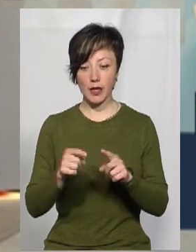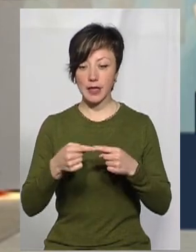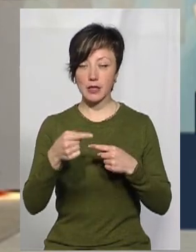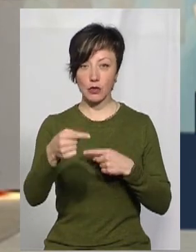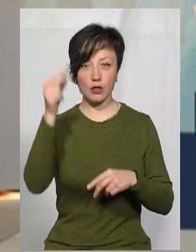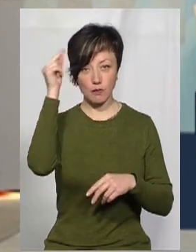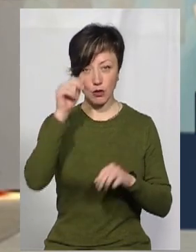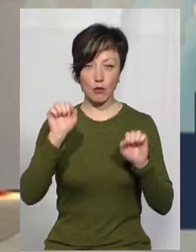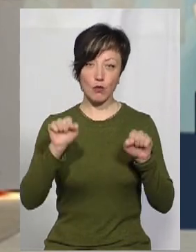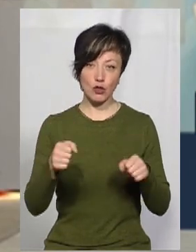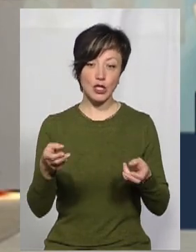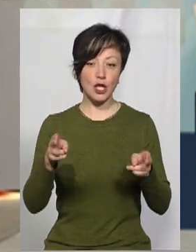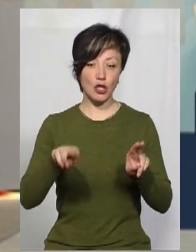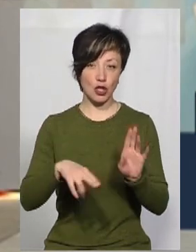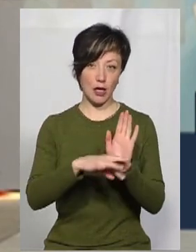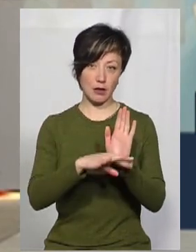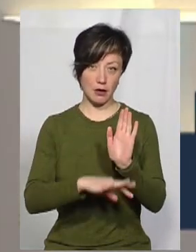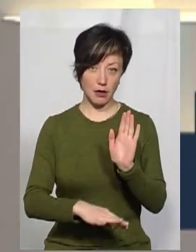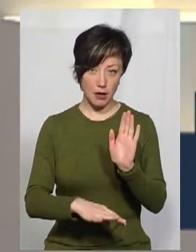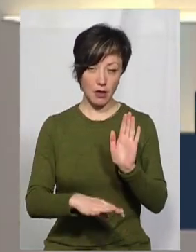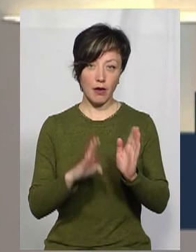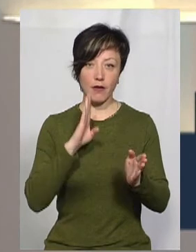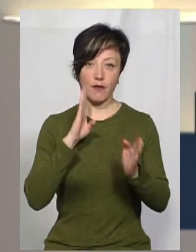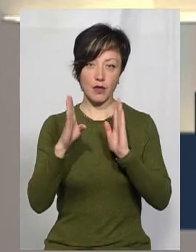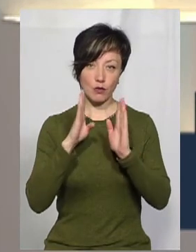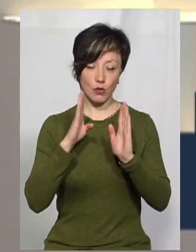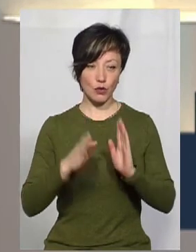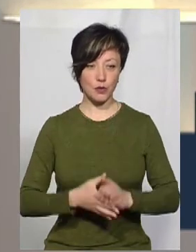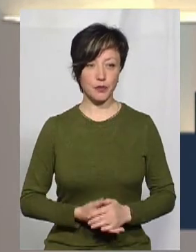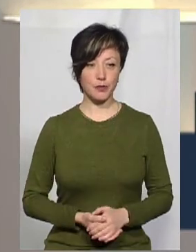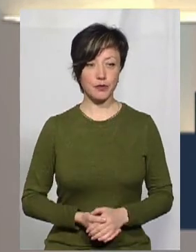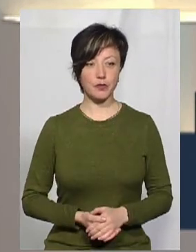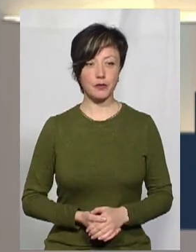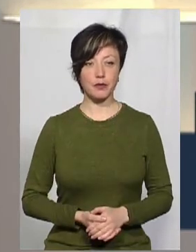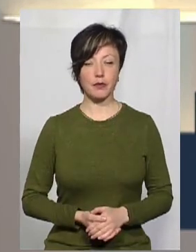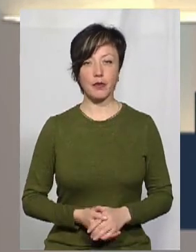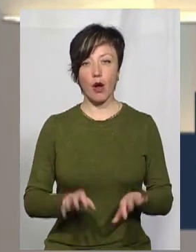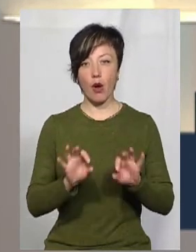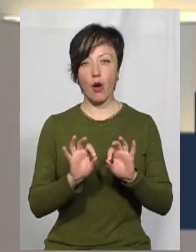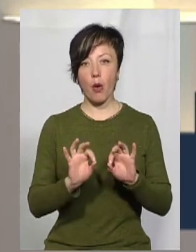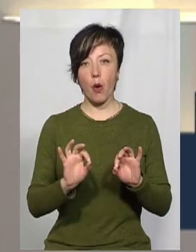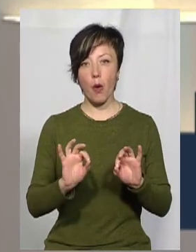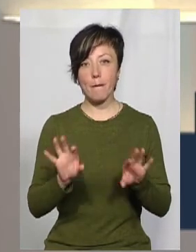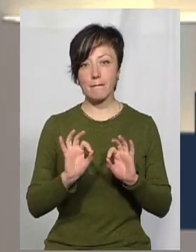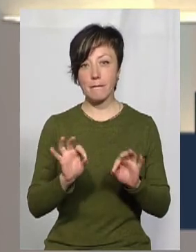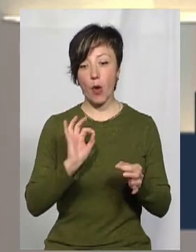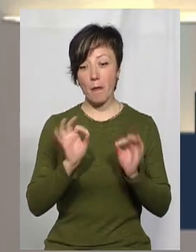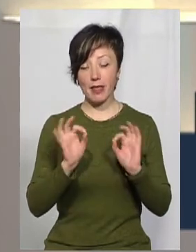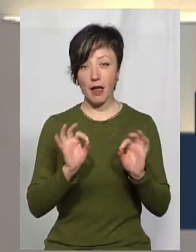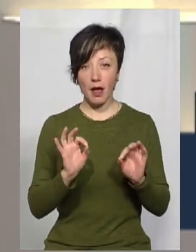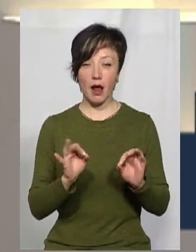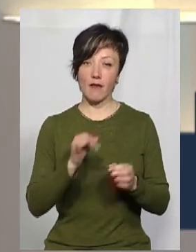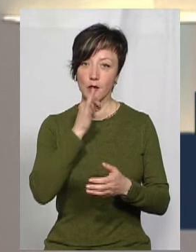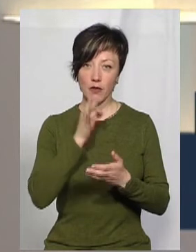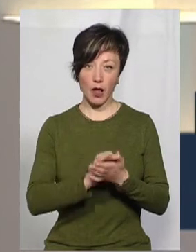дистанційному навчанні, ви можете залишати їх під прямою трансляцією у мережі Facebook, у коментарях і відповідальні